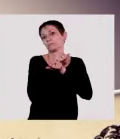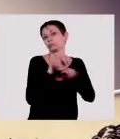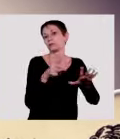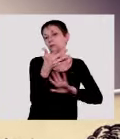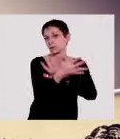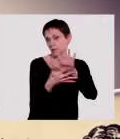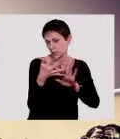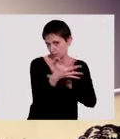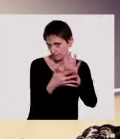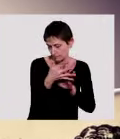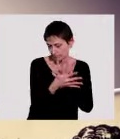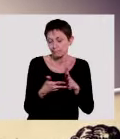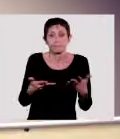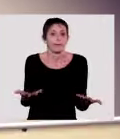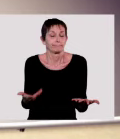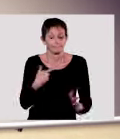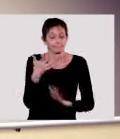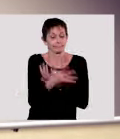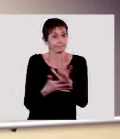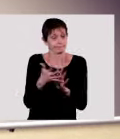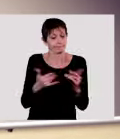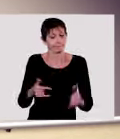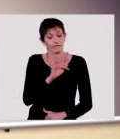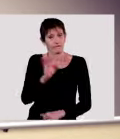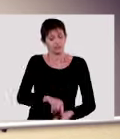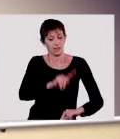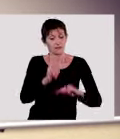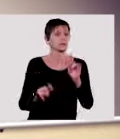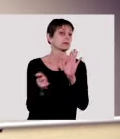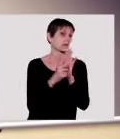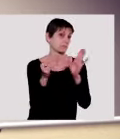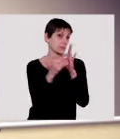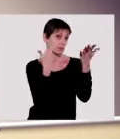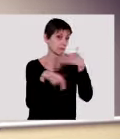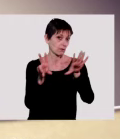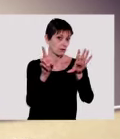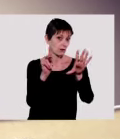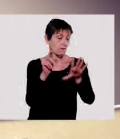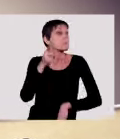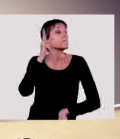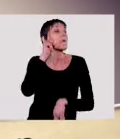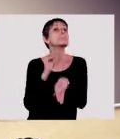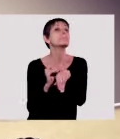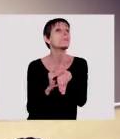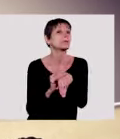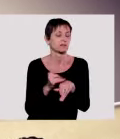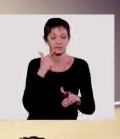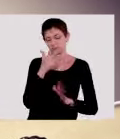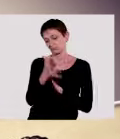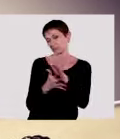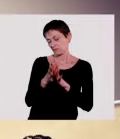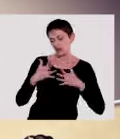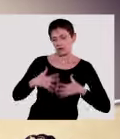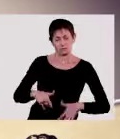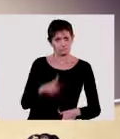cette langue aux Etats-Unis. Pourtant, sa pratique est interdite en France à partir de 1880. Pourquoi ? Parce que ce langage du